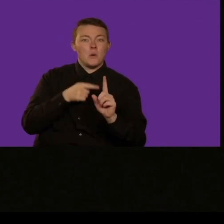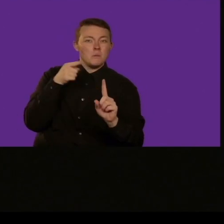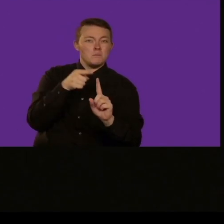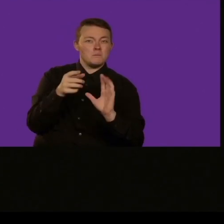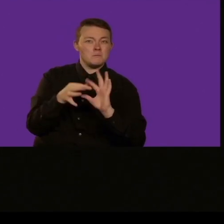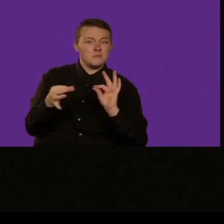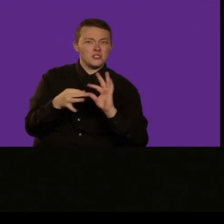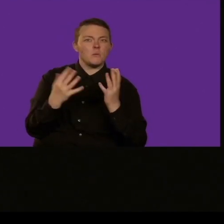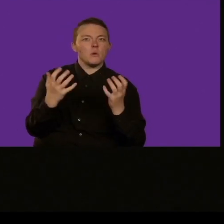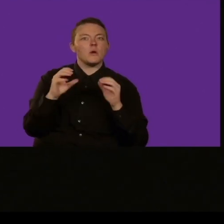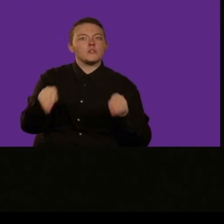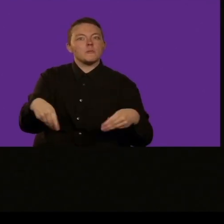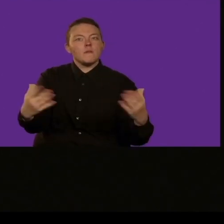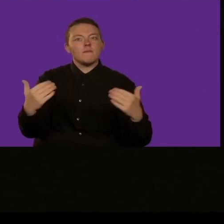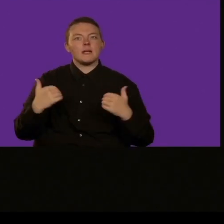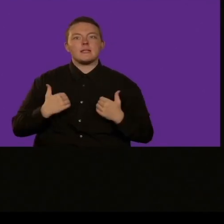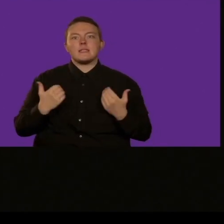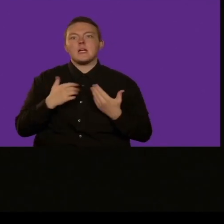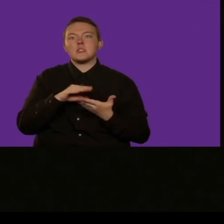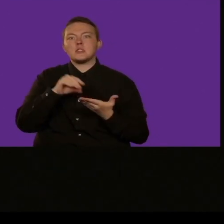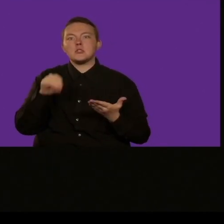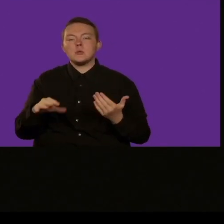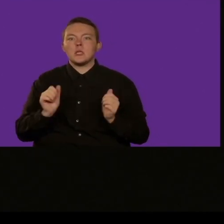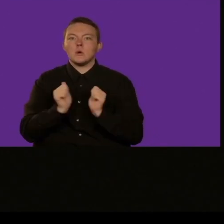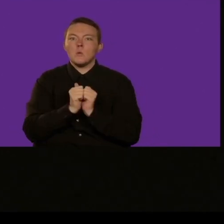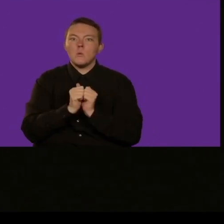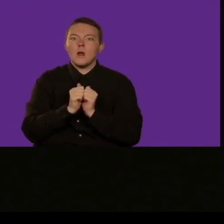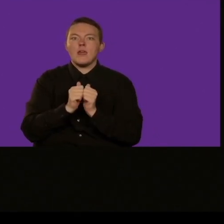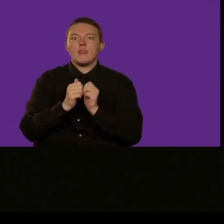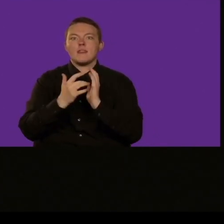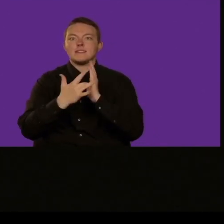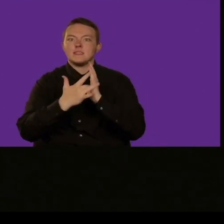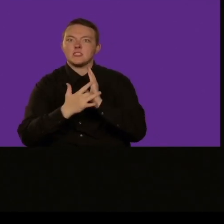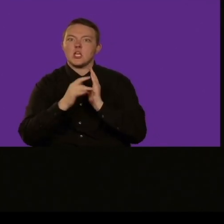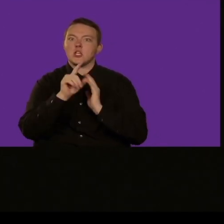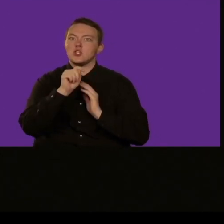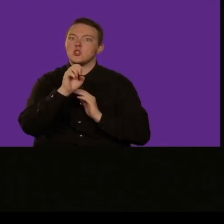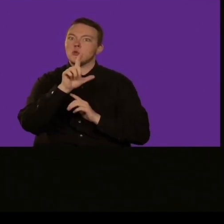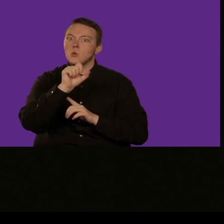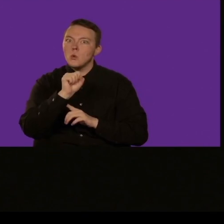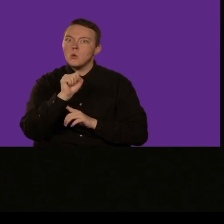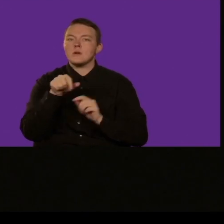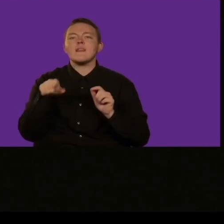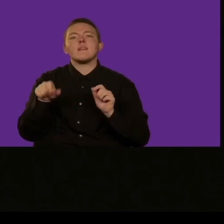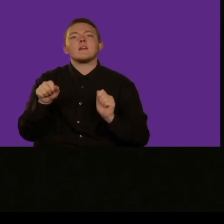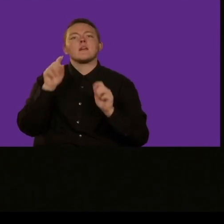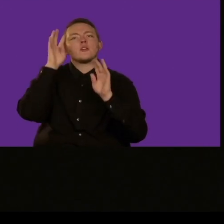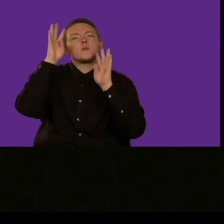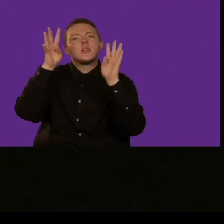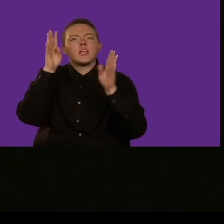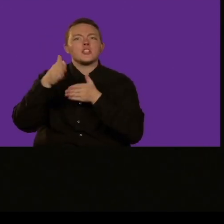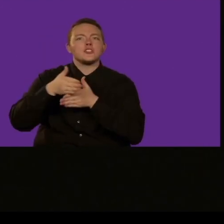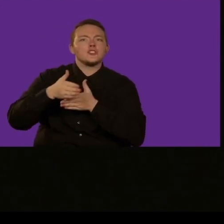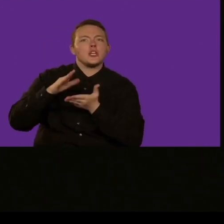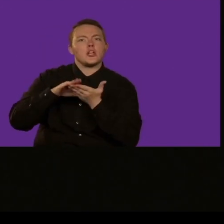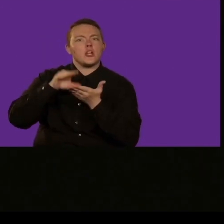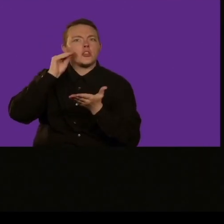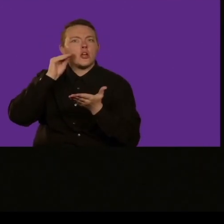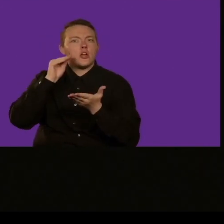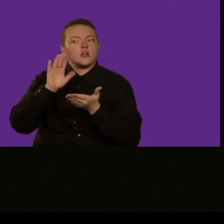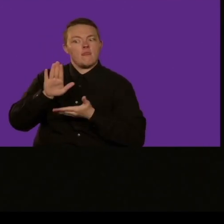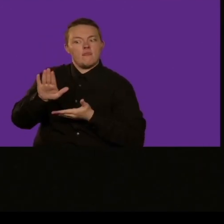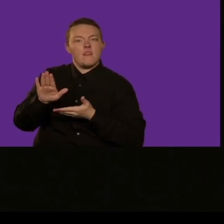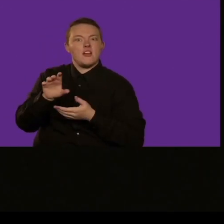stati dall'inizio, quindi è molto interessante essere qui con voi, e talvolta per alcuni di voi sarà la prima occasione,